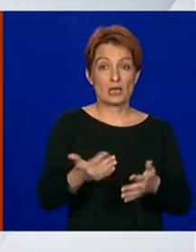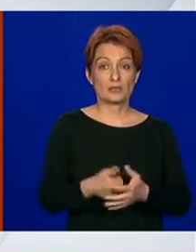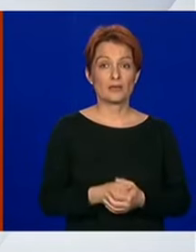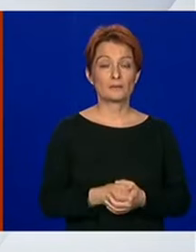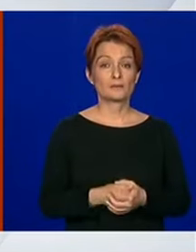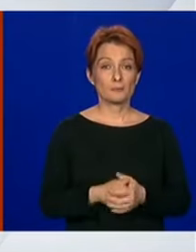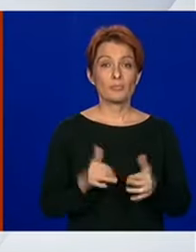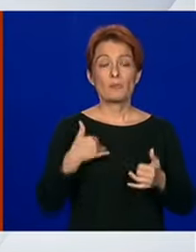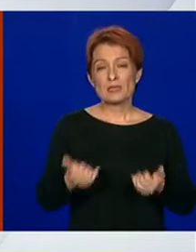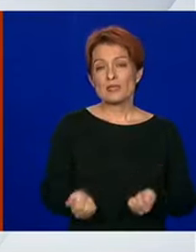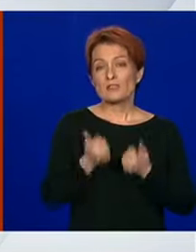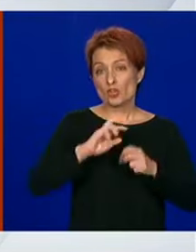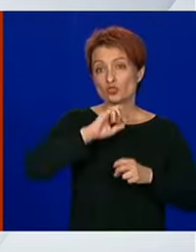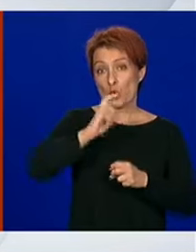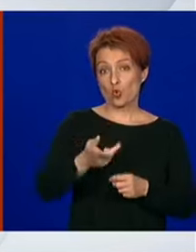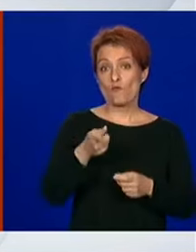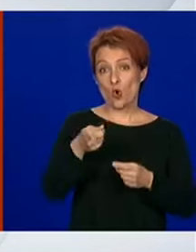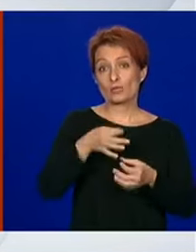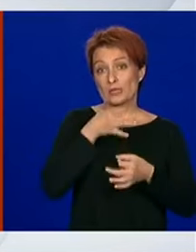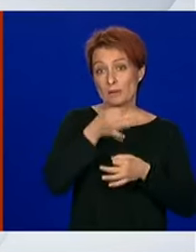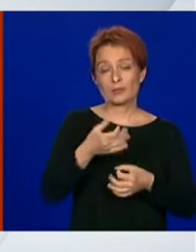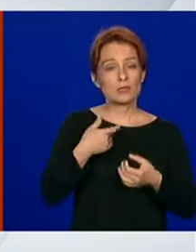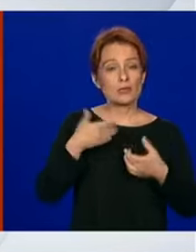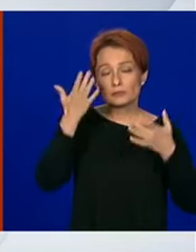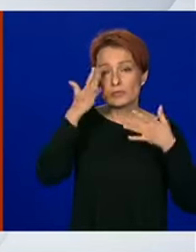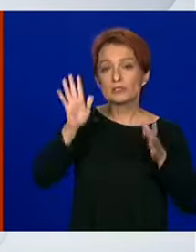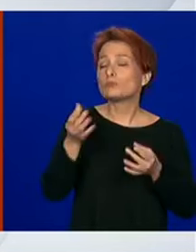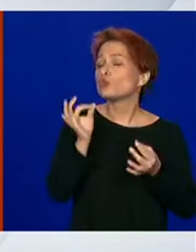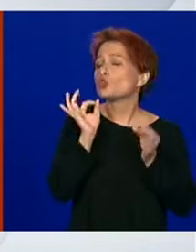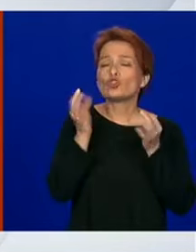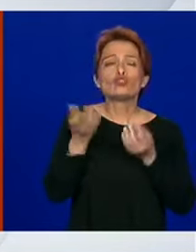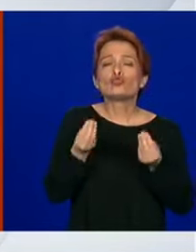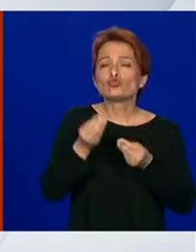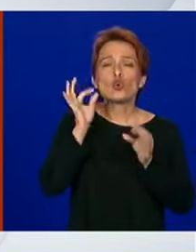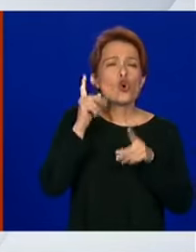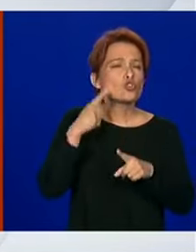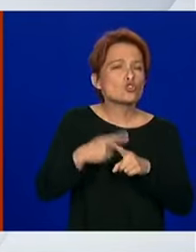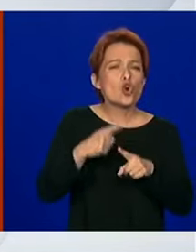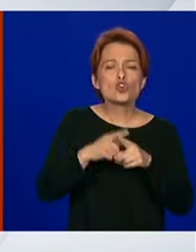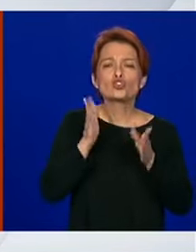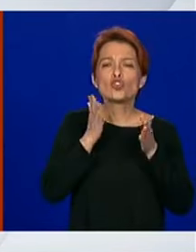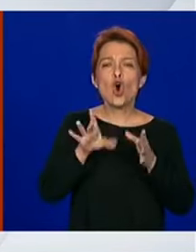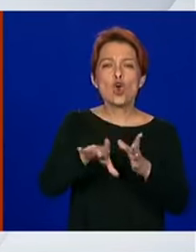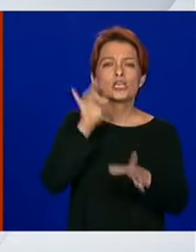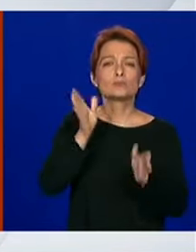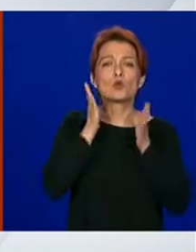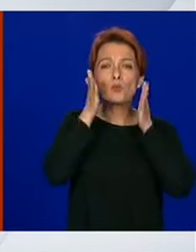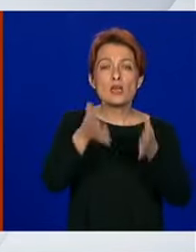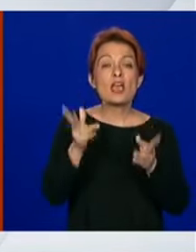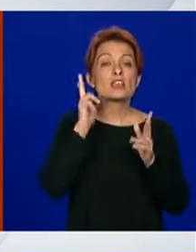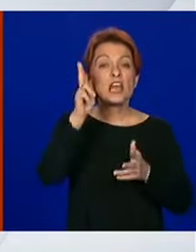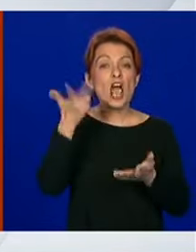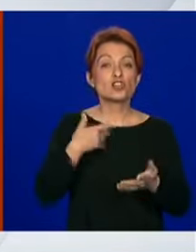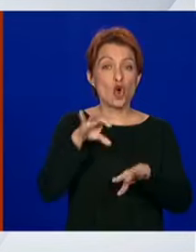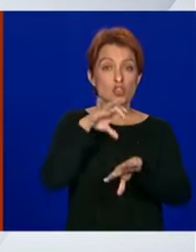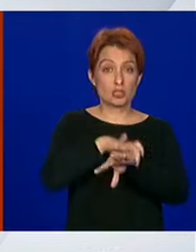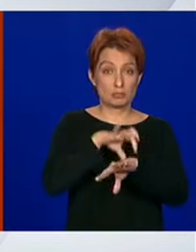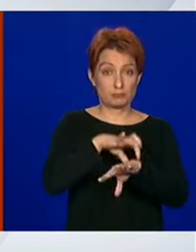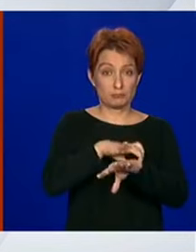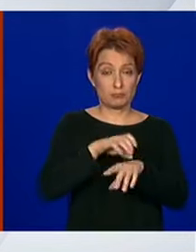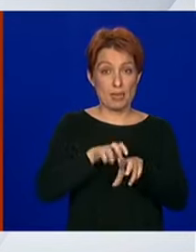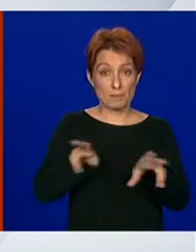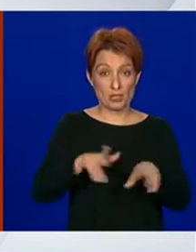me nije jako teško odgovoriti na vaše pitanje, jer ja ne znam što će točno državno izborno povjerenstvo tražiti od epidemiološke struke. Ja vas molim da